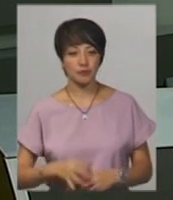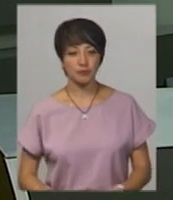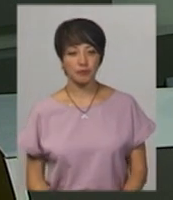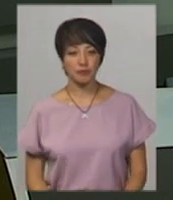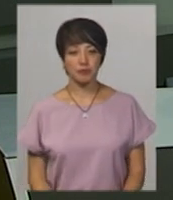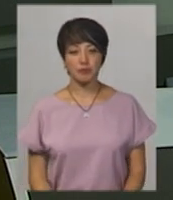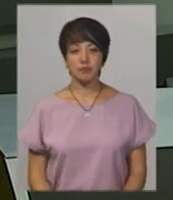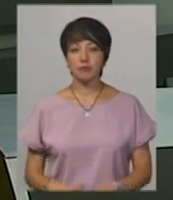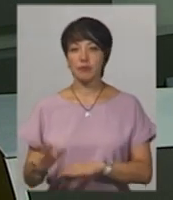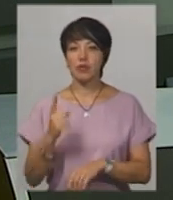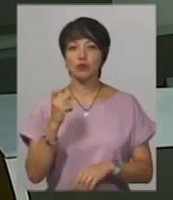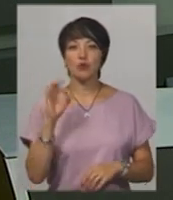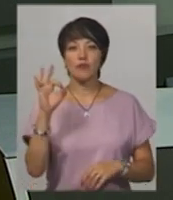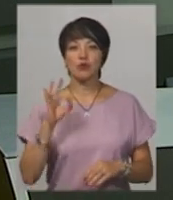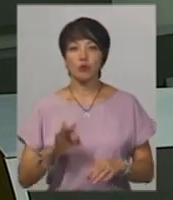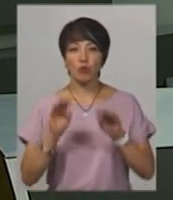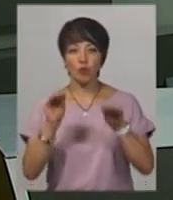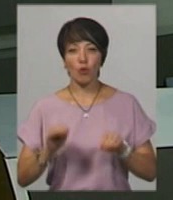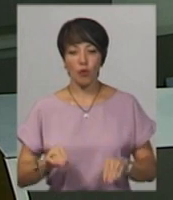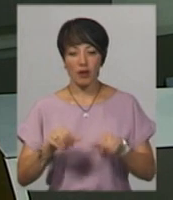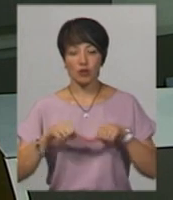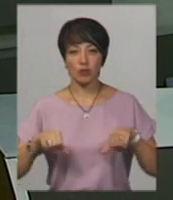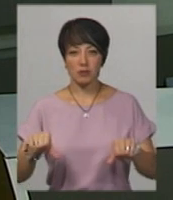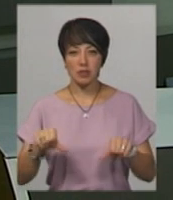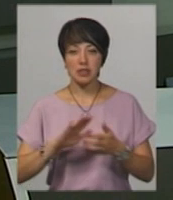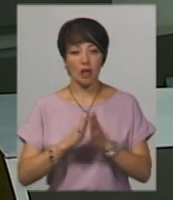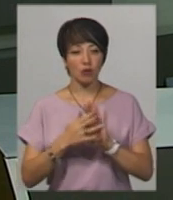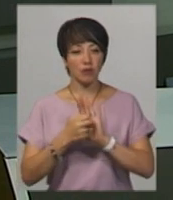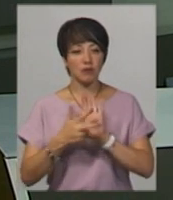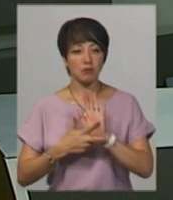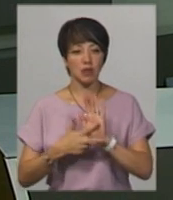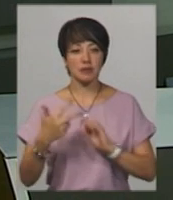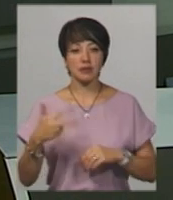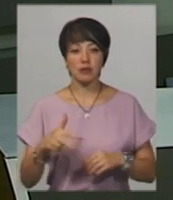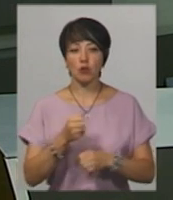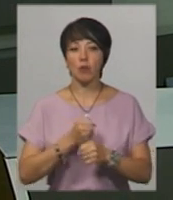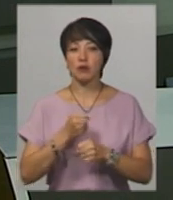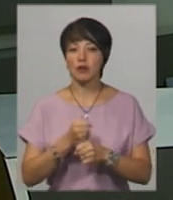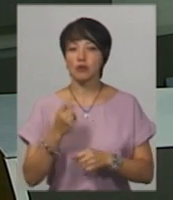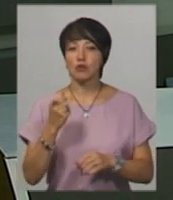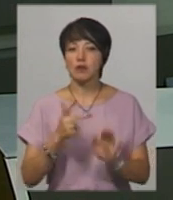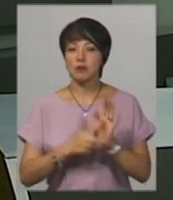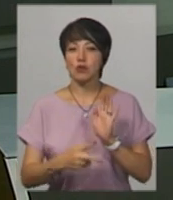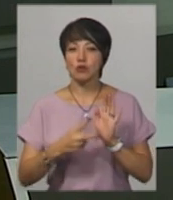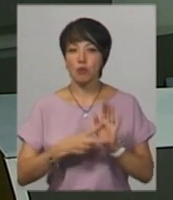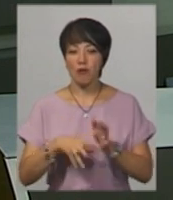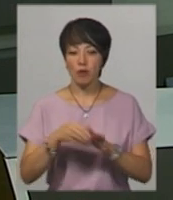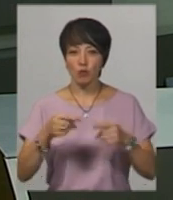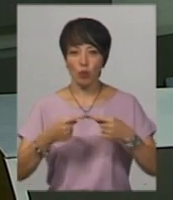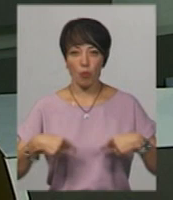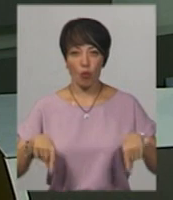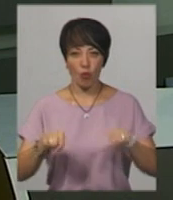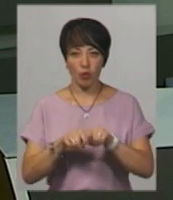100% протоколів дільничних виборчих комісій станом на 18.30 опрацювали у 187-му виборчому